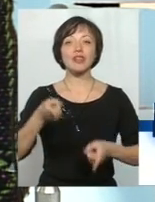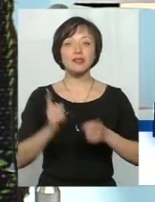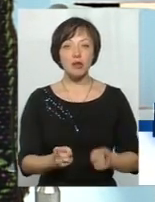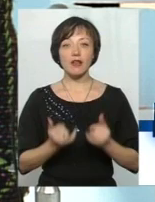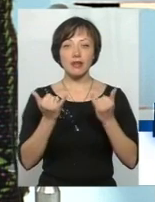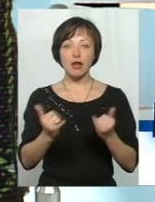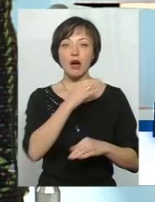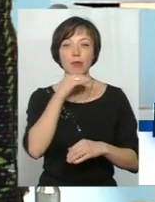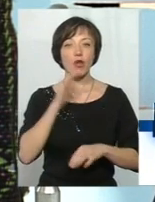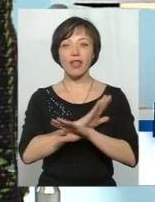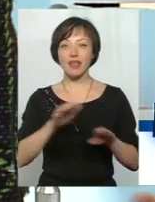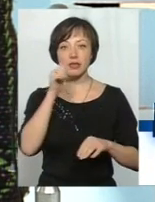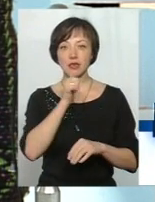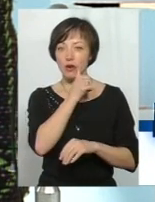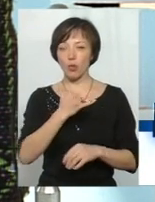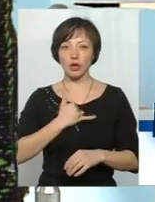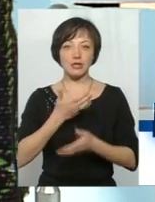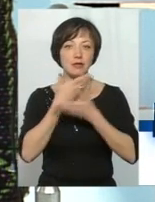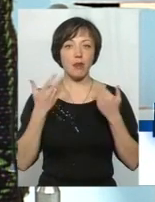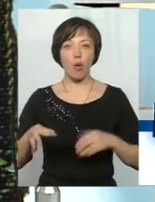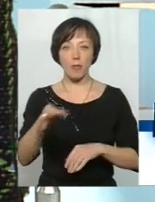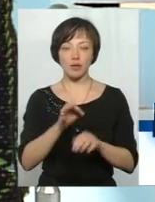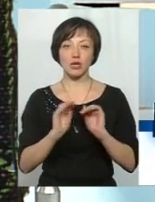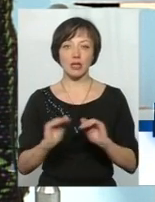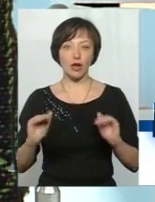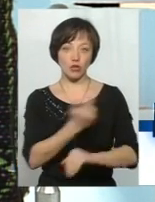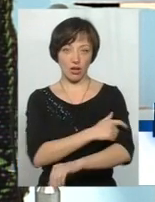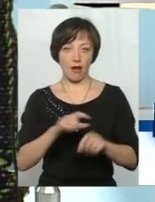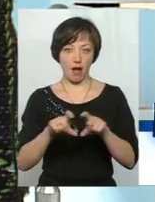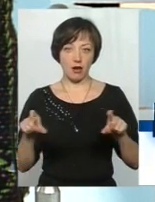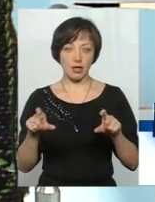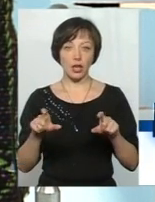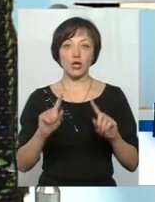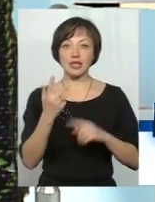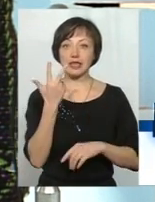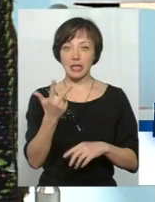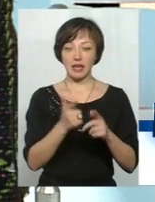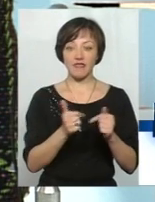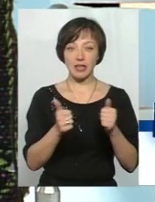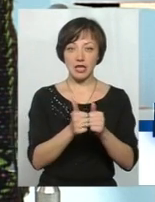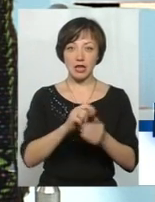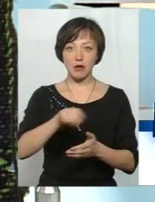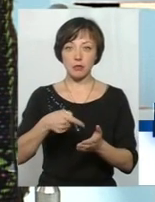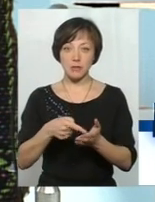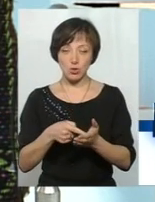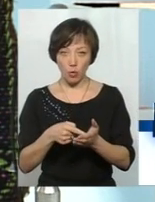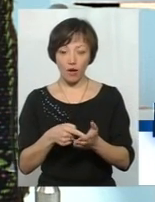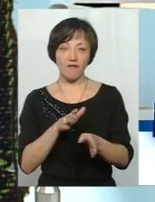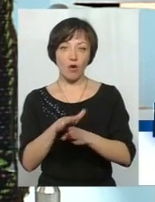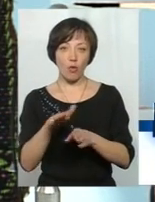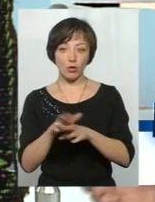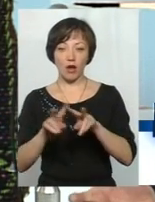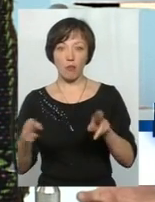багатьох не секрет, що в нас немає насправді обласної дитячої лікарні. Тому що три відділення міської виконують функції